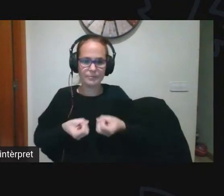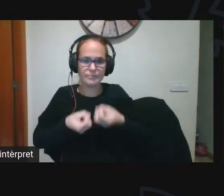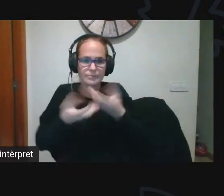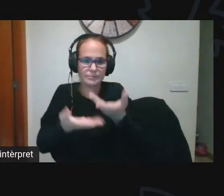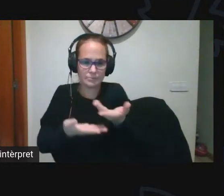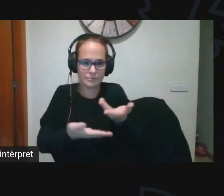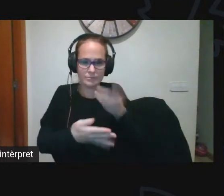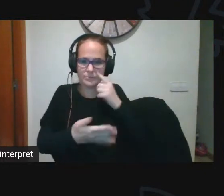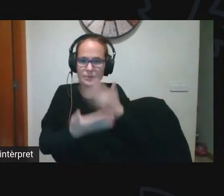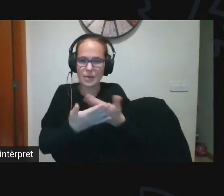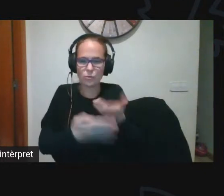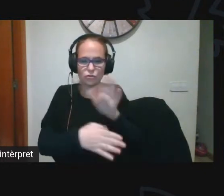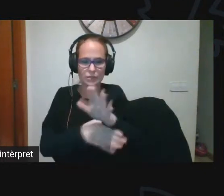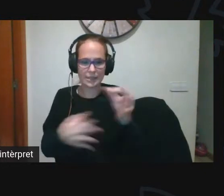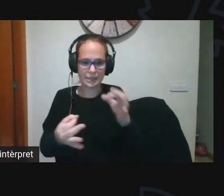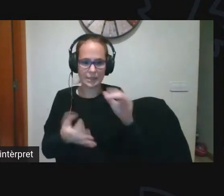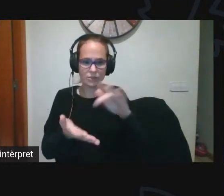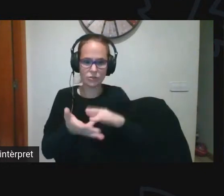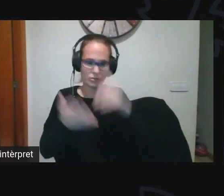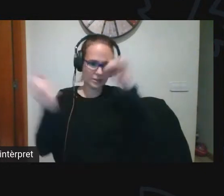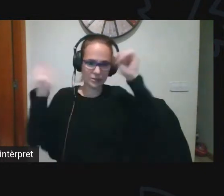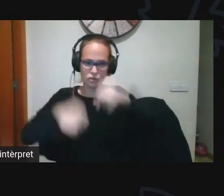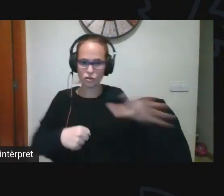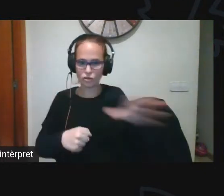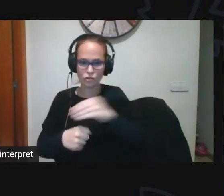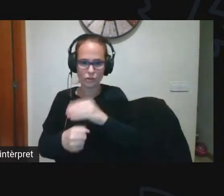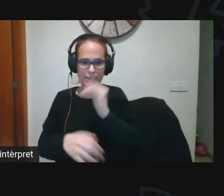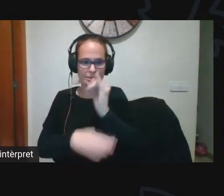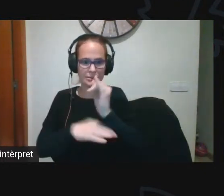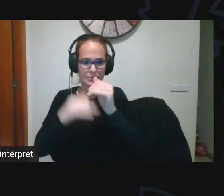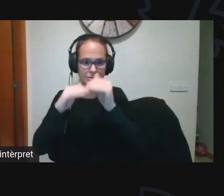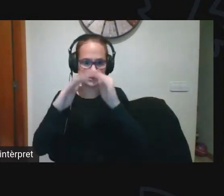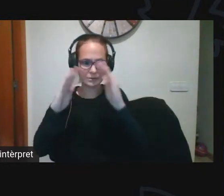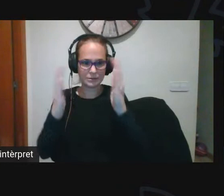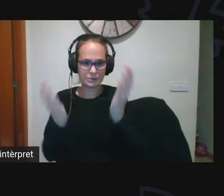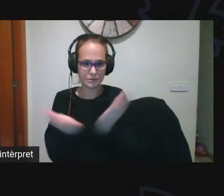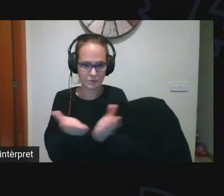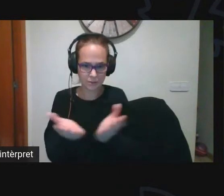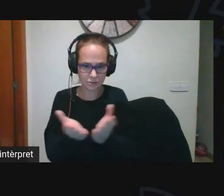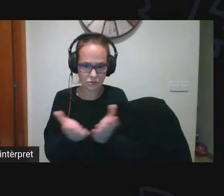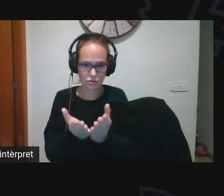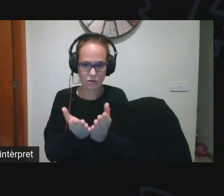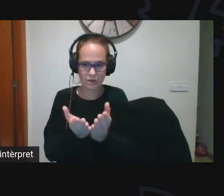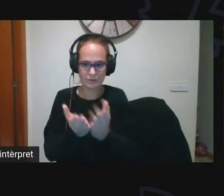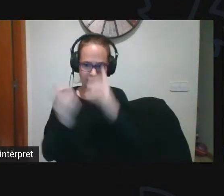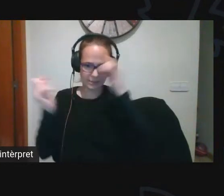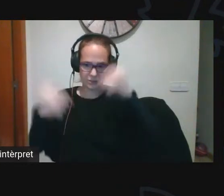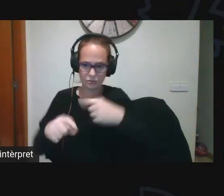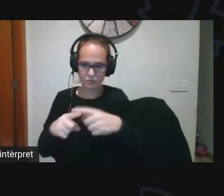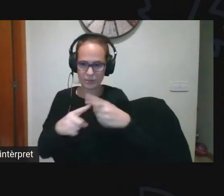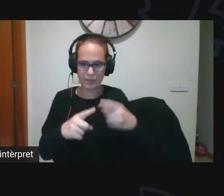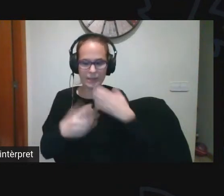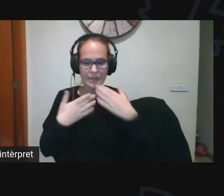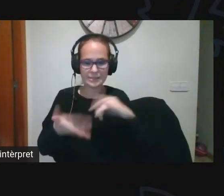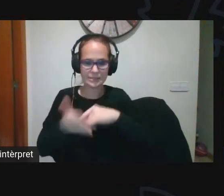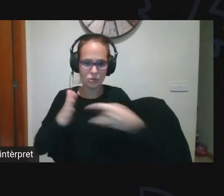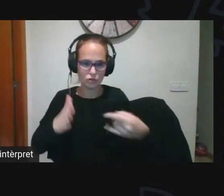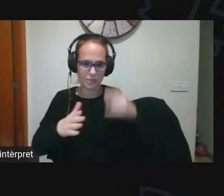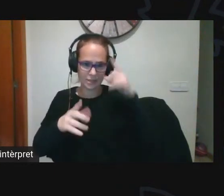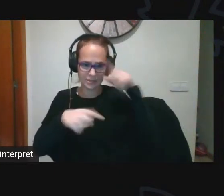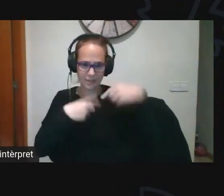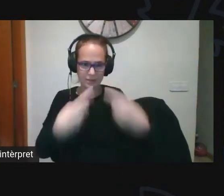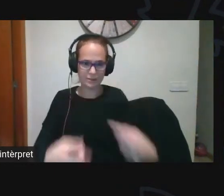al voltant de com introduir i com treballar amb les tecnologies digitals en el seu dia a dia,